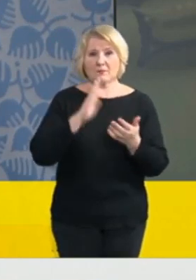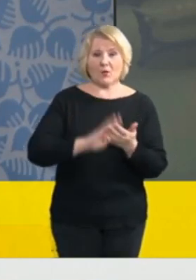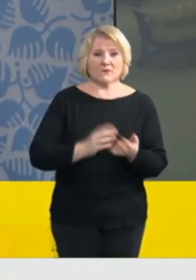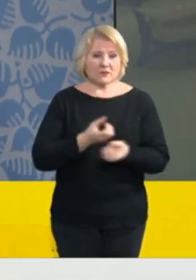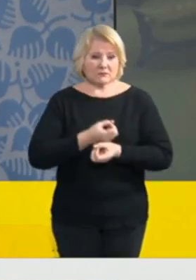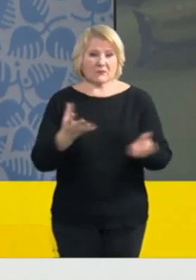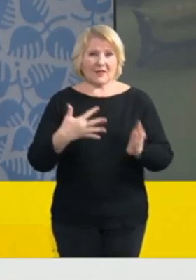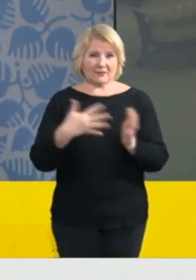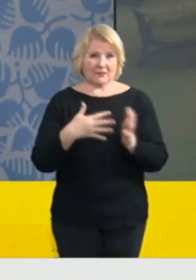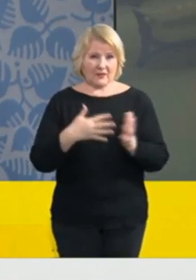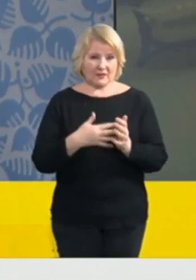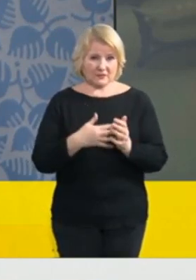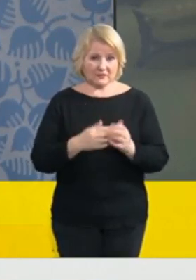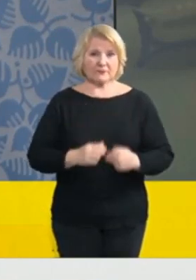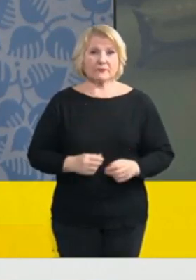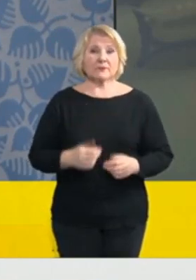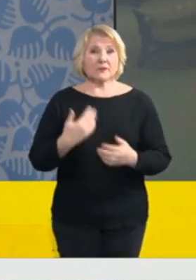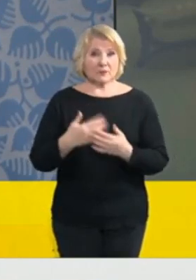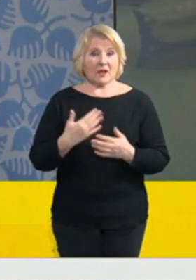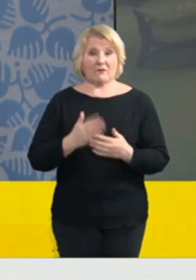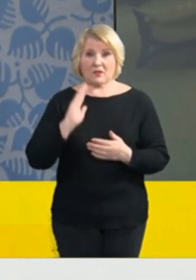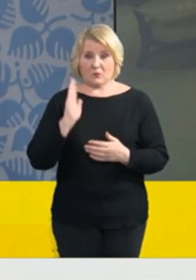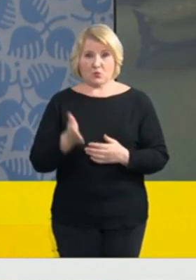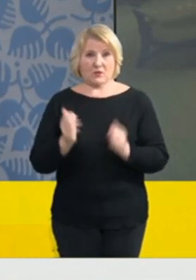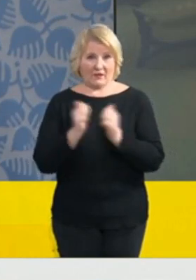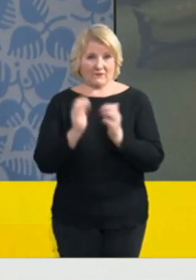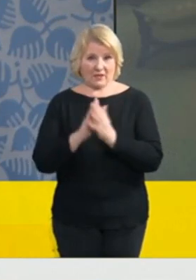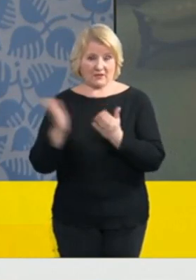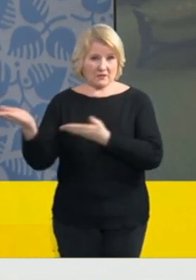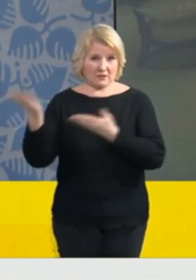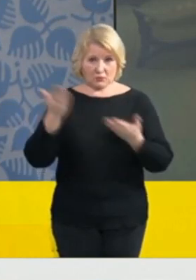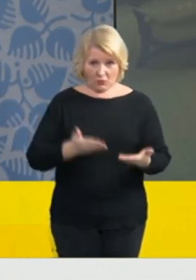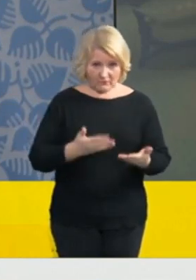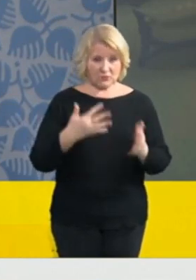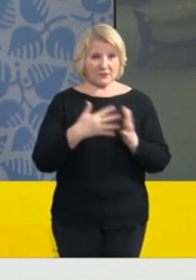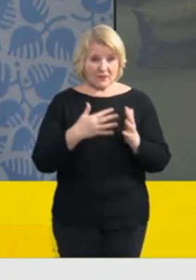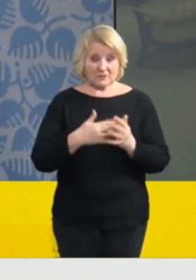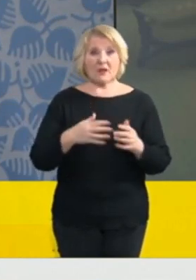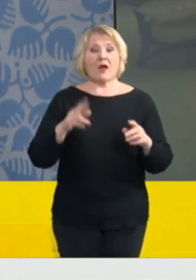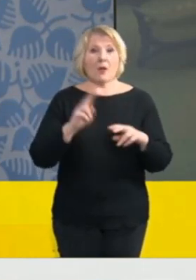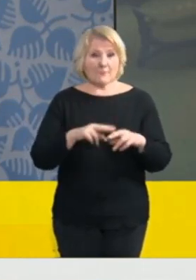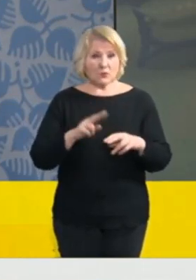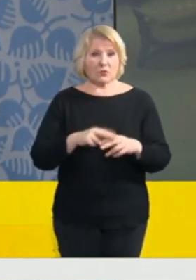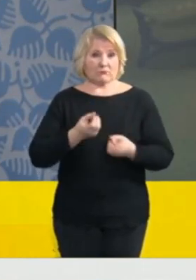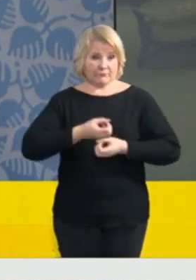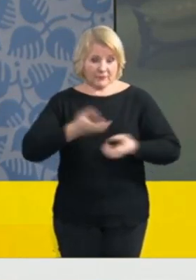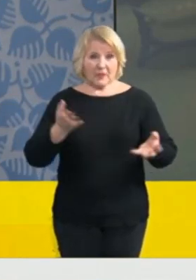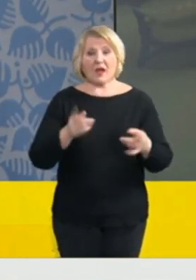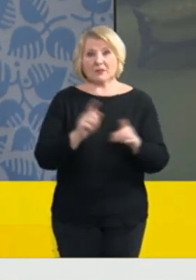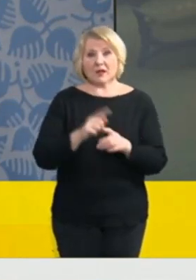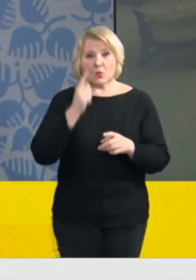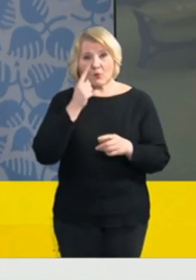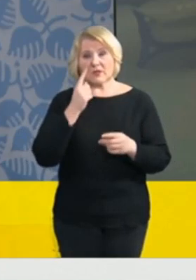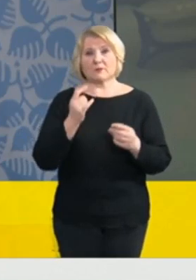jak říkal pan vicepremiér, přiletí v neděli. A také podle toho, jestli bude nebo nebude nakonec